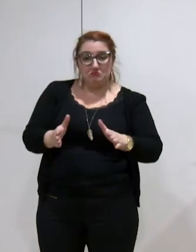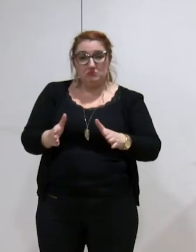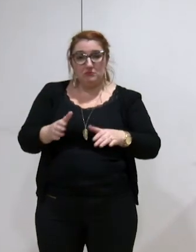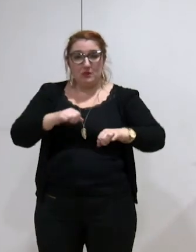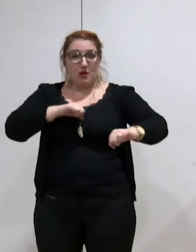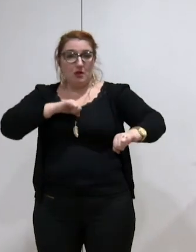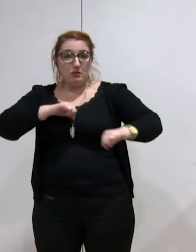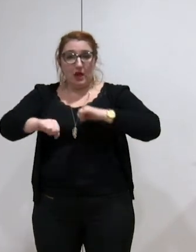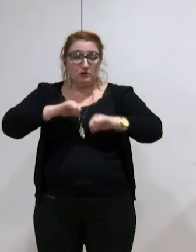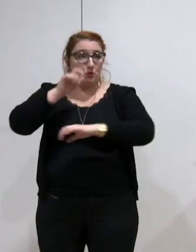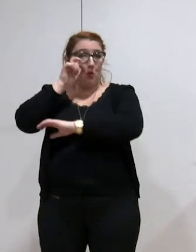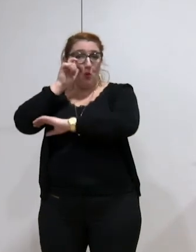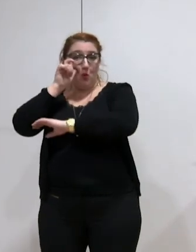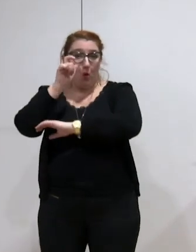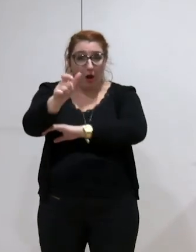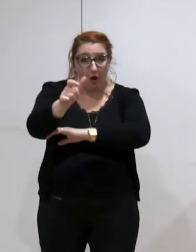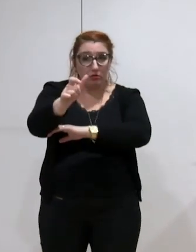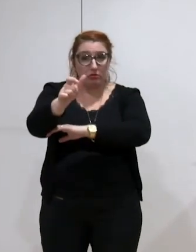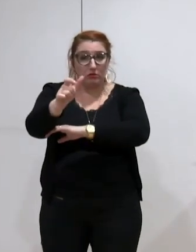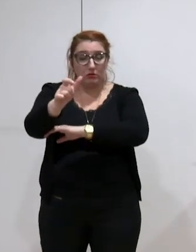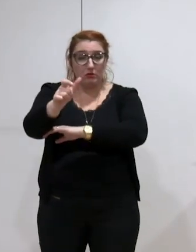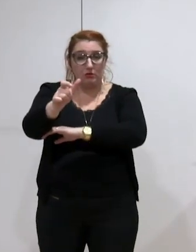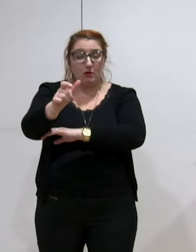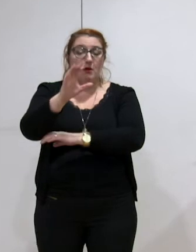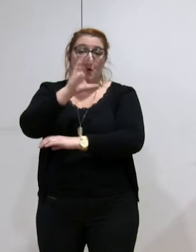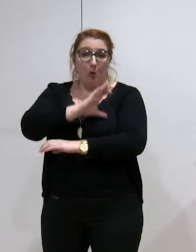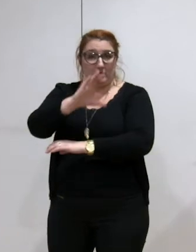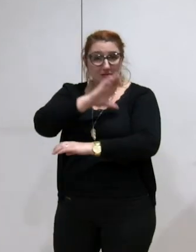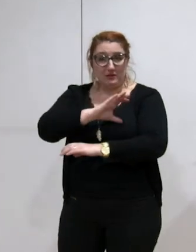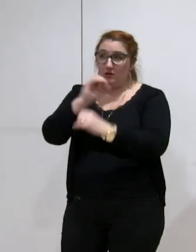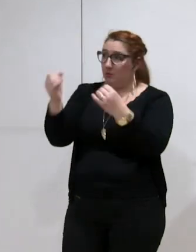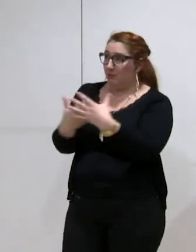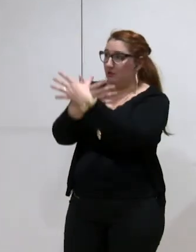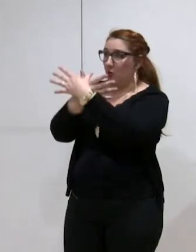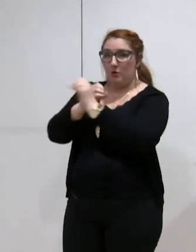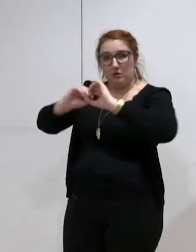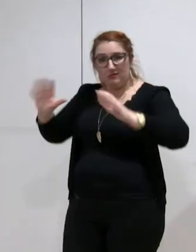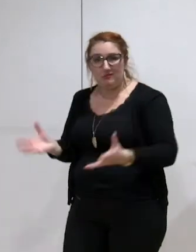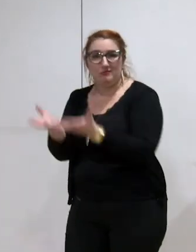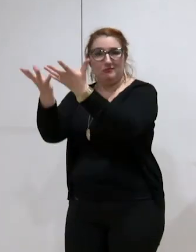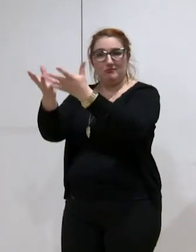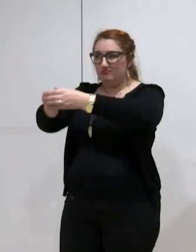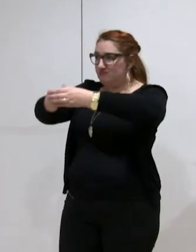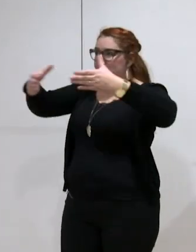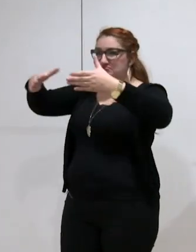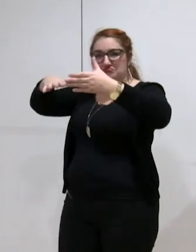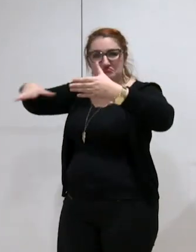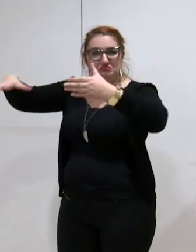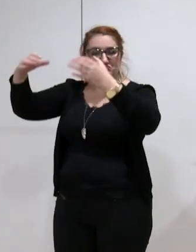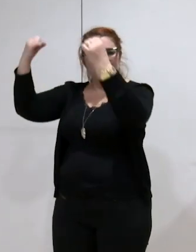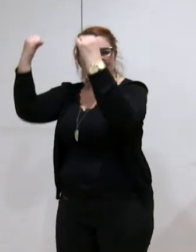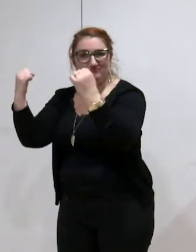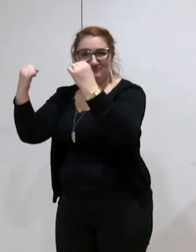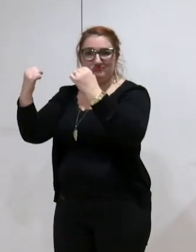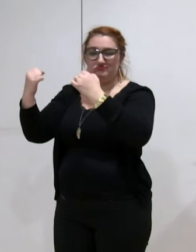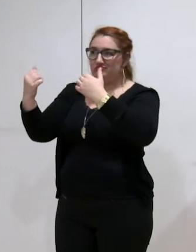donner à la métropole les moyens d'avoir du corps, de l'avoir de la proximité, d'avoir également